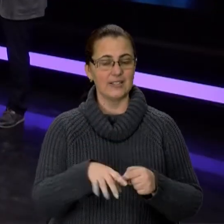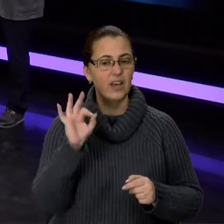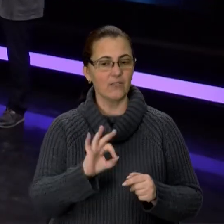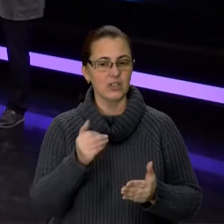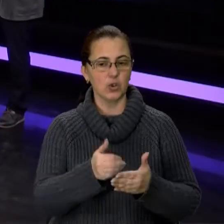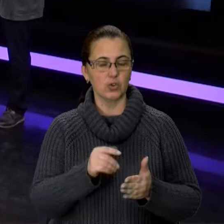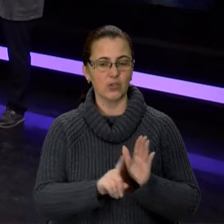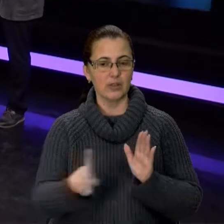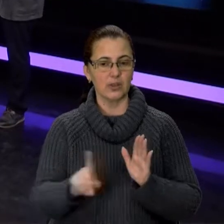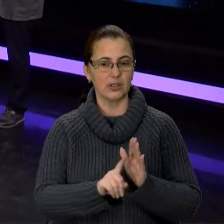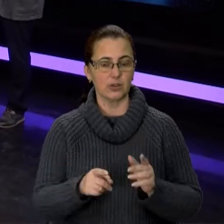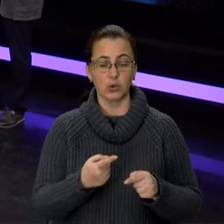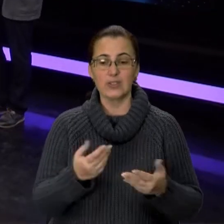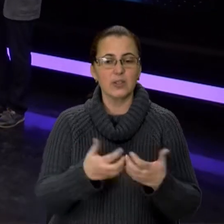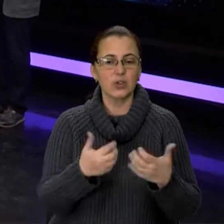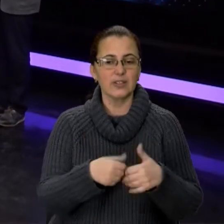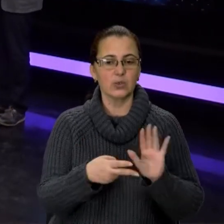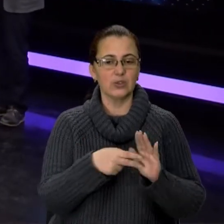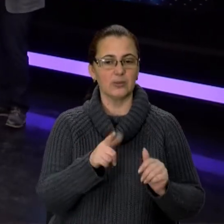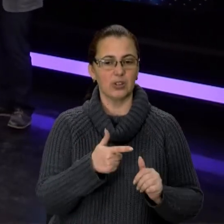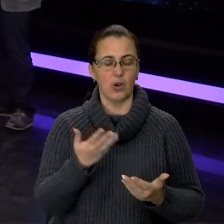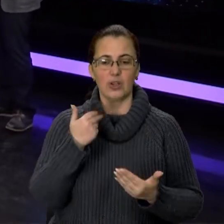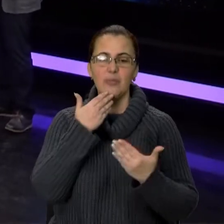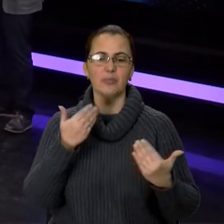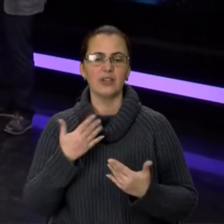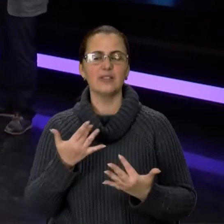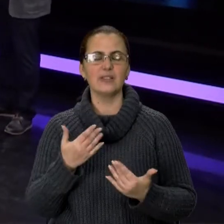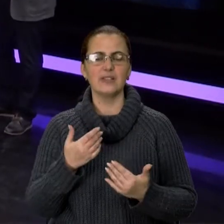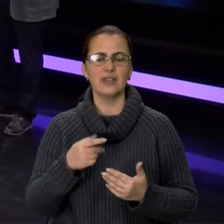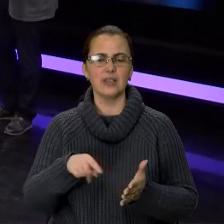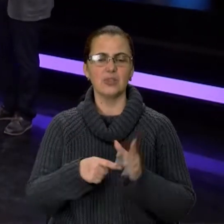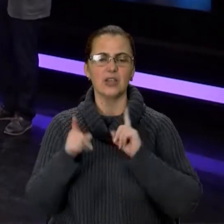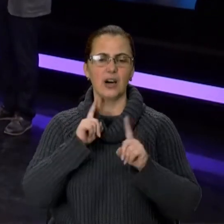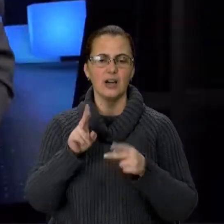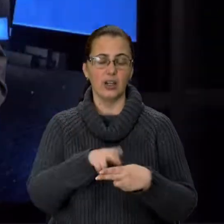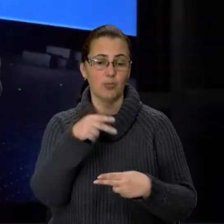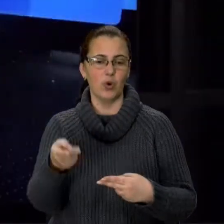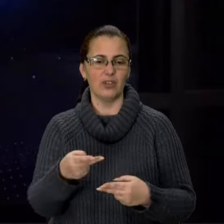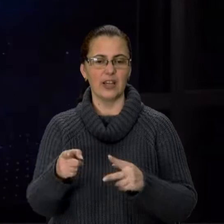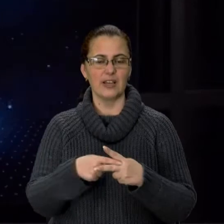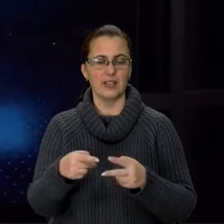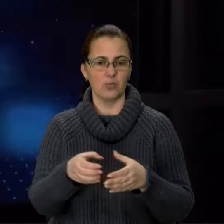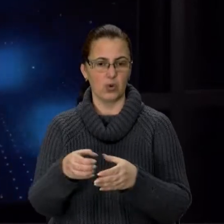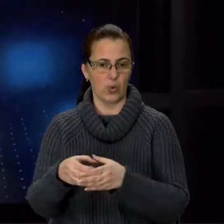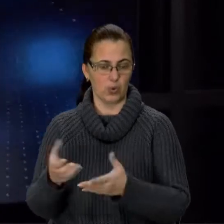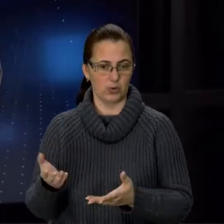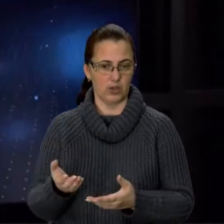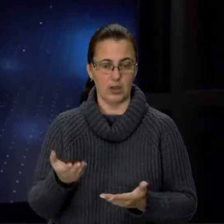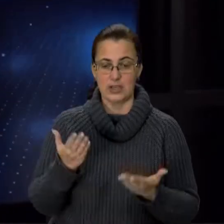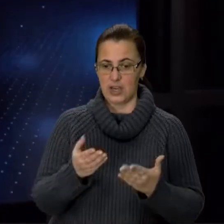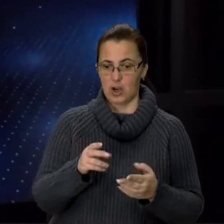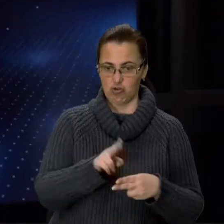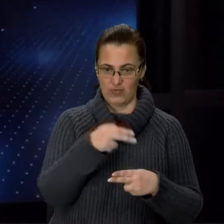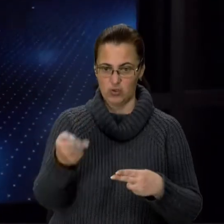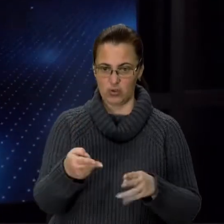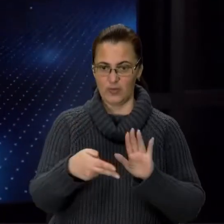але знову виходячи за рахунку 7 гривень. Знаєте, коли мене питається, наскільки вам відшкодовує мерія запільговиків? Ну, при вартості, коли вона відшкодовує лише 7